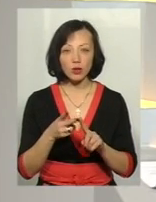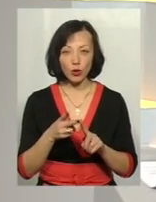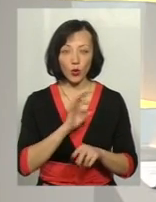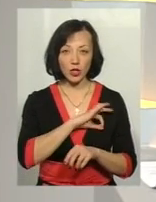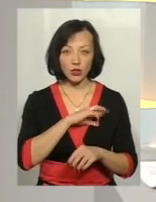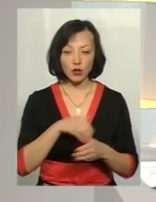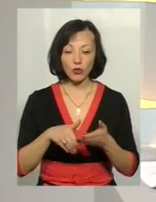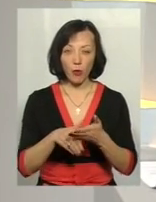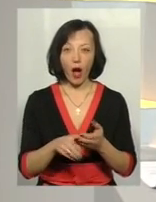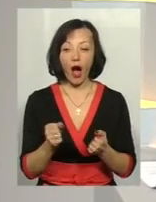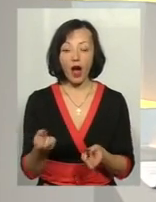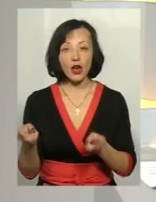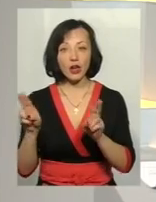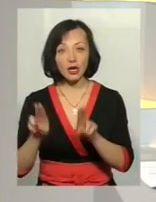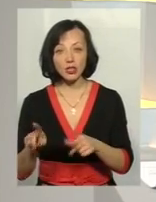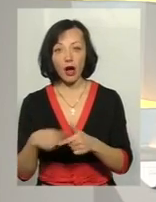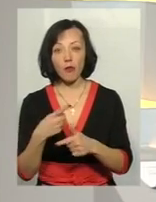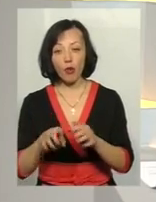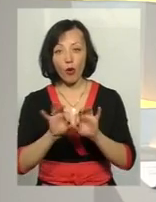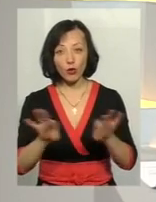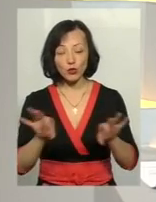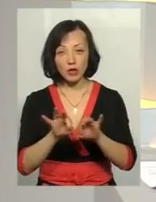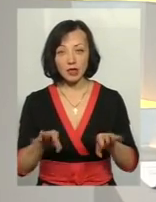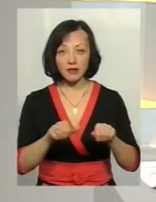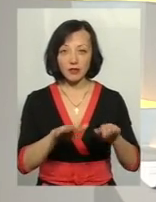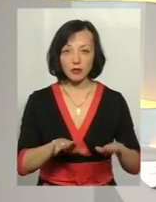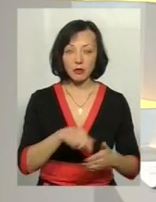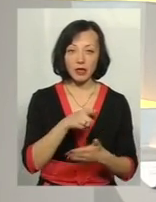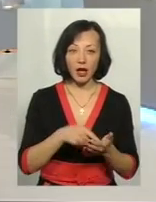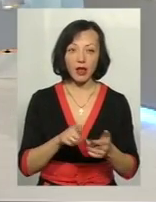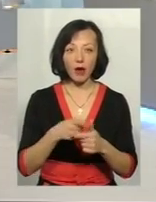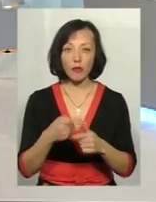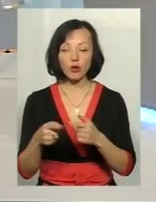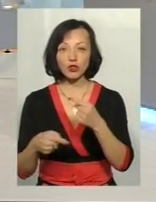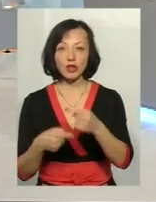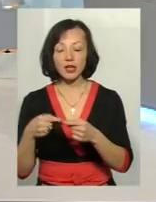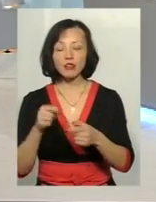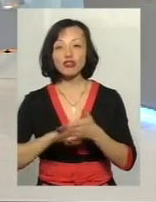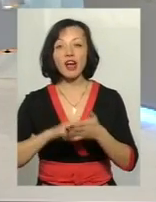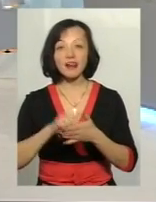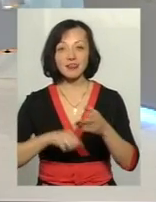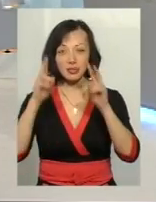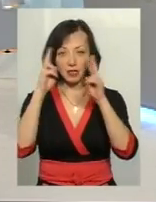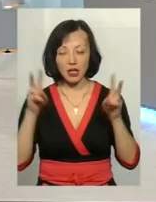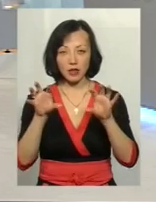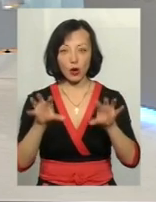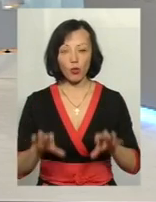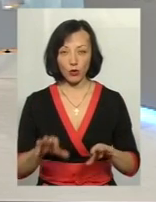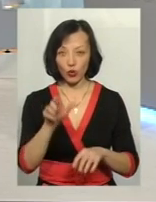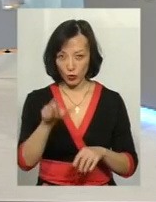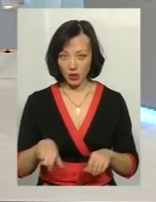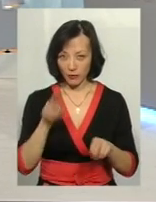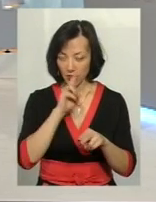Для решти, або правовий лікнеп і вирішення питань, або через незнання законів людина може і